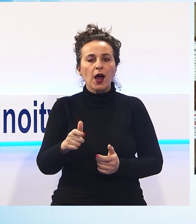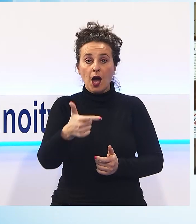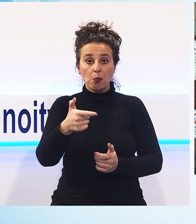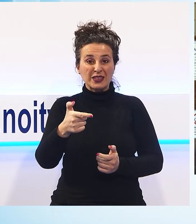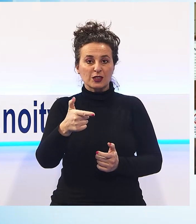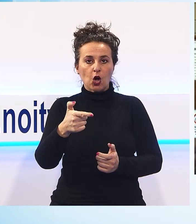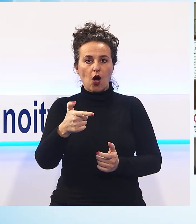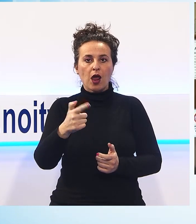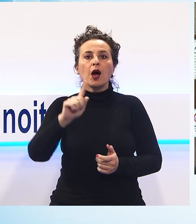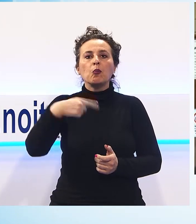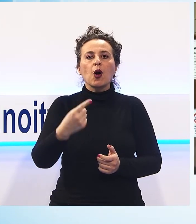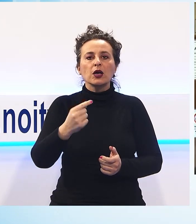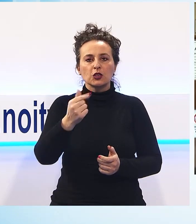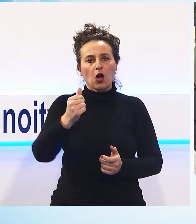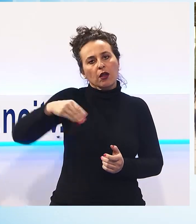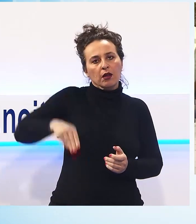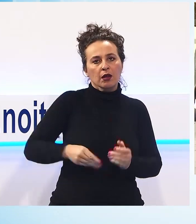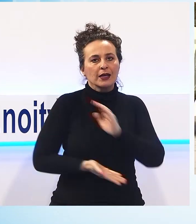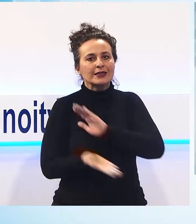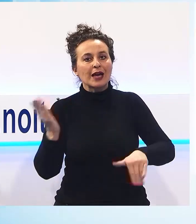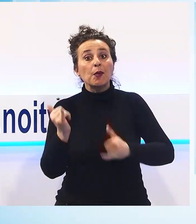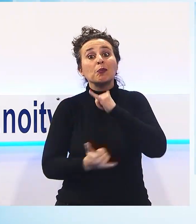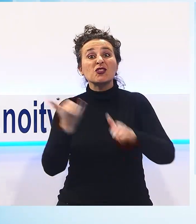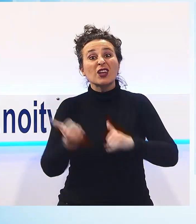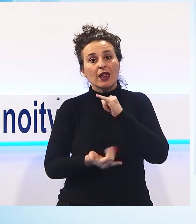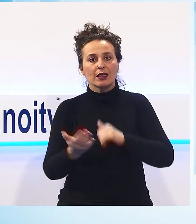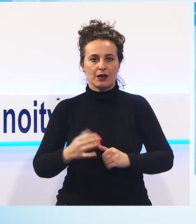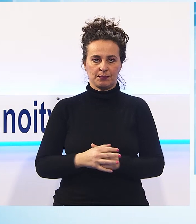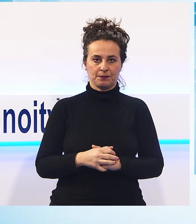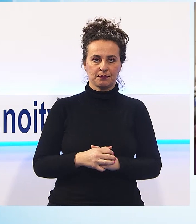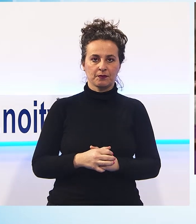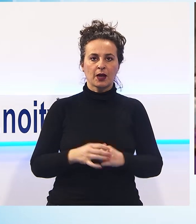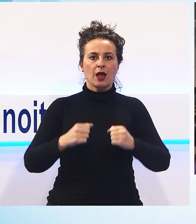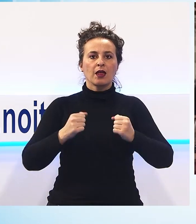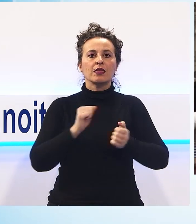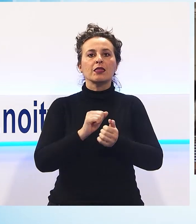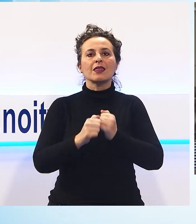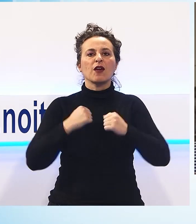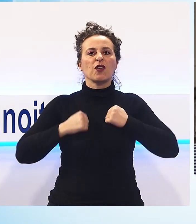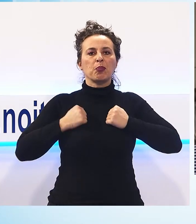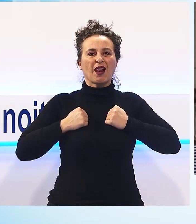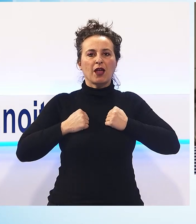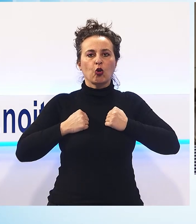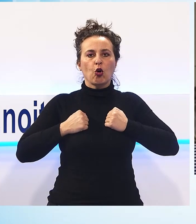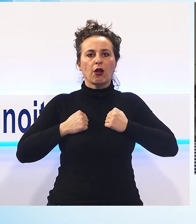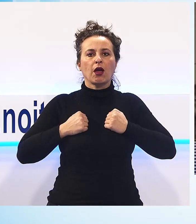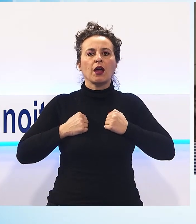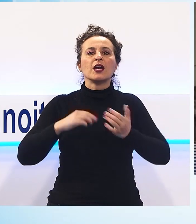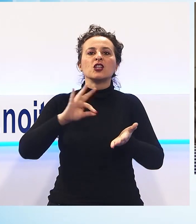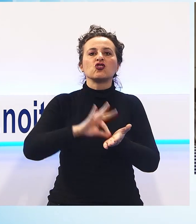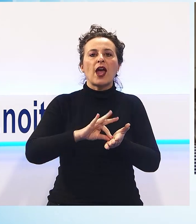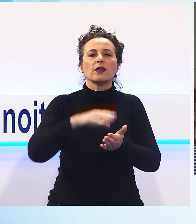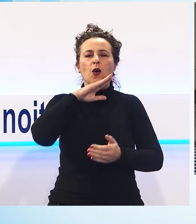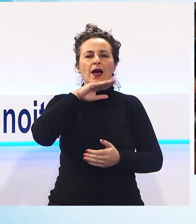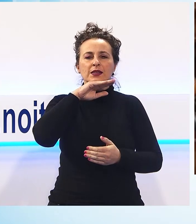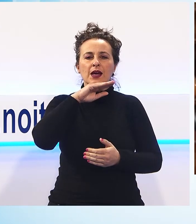pistola ed è fuggito con 150 euro. Un defibrillatore al centro anziani di Montesanquirico, a donarlo